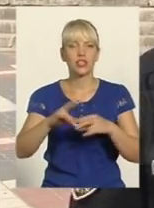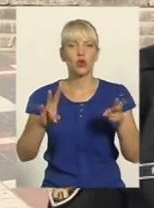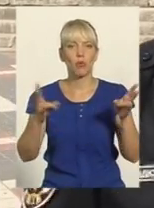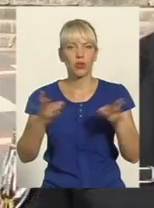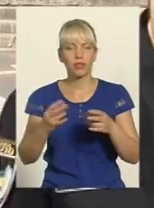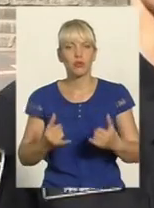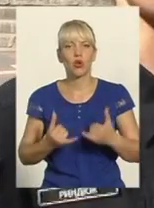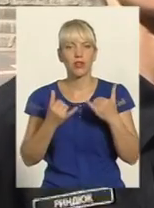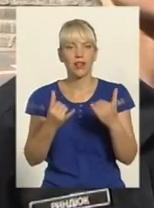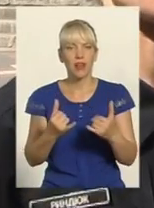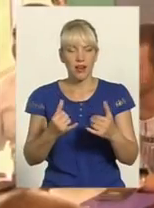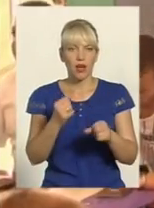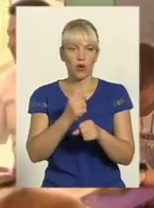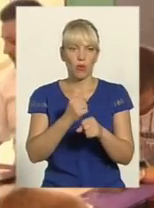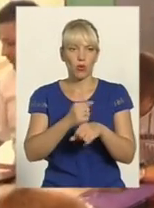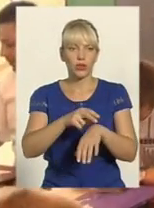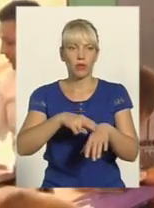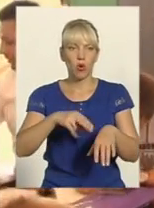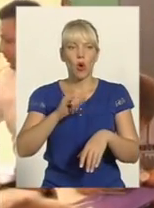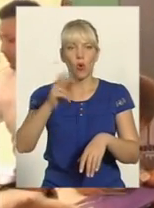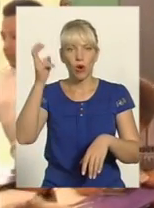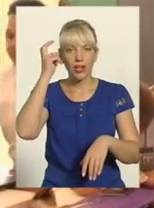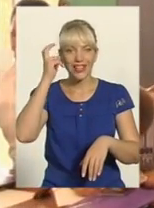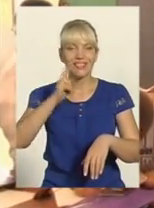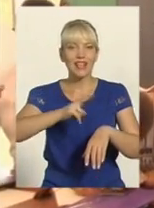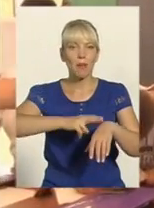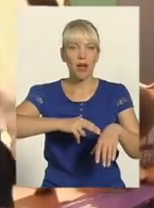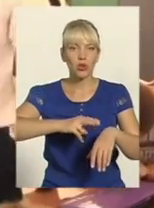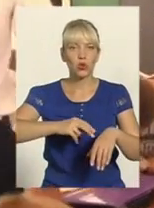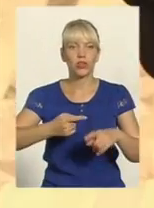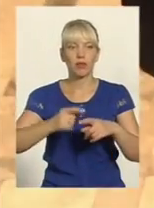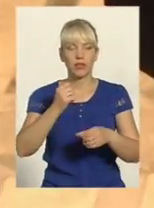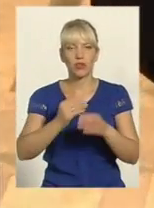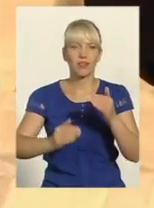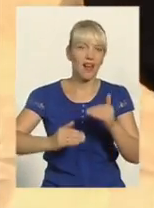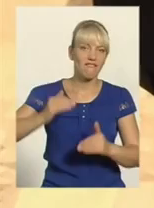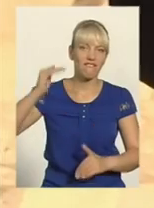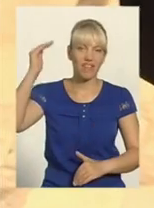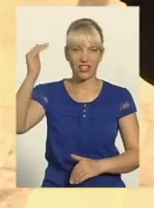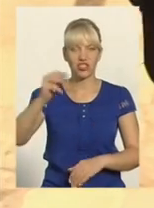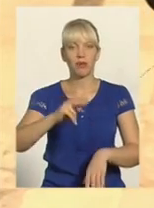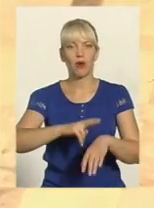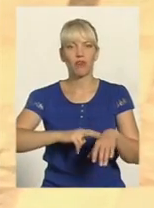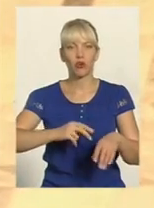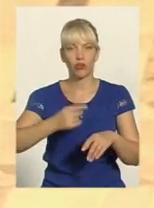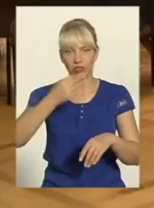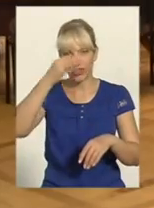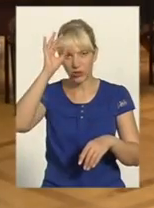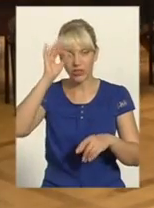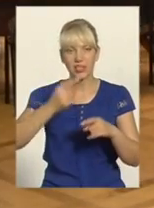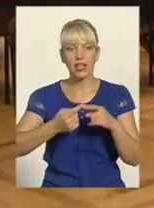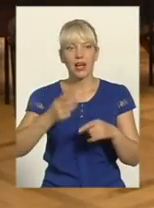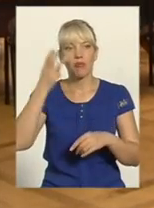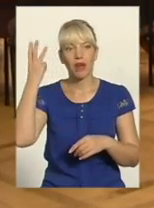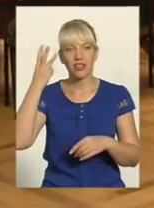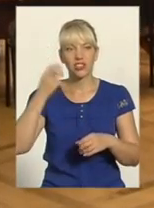роботи поліцейського У Київській патрульній поліції працює найвищий правоохоронець До речі, хмельничанин Дмитро Міхалець каже,